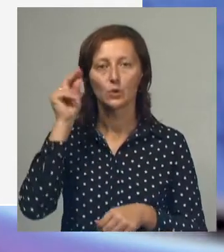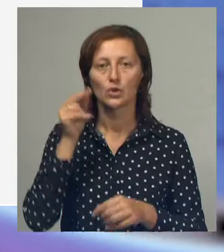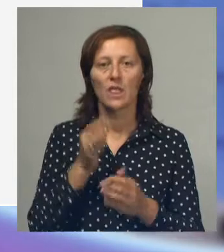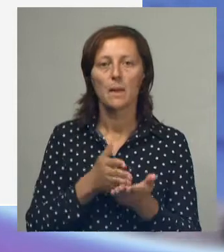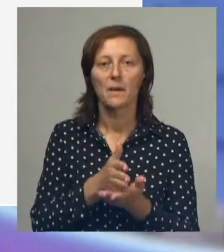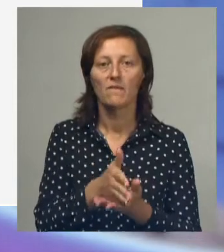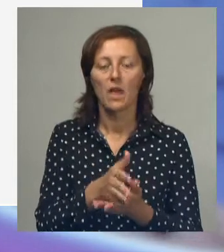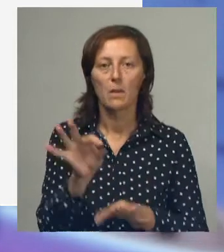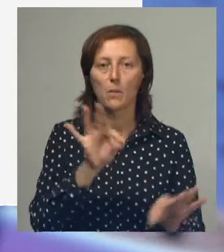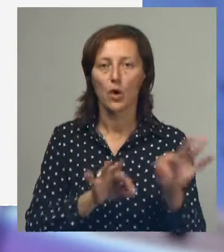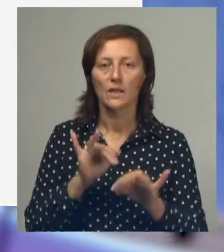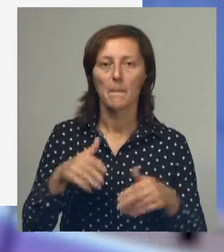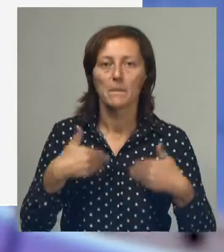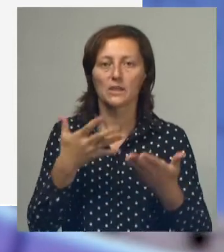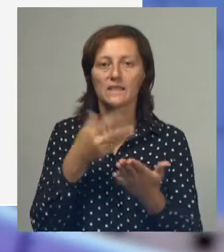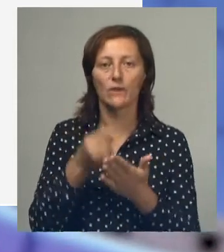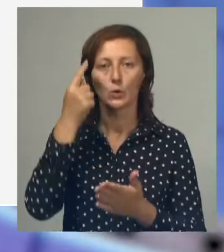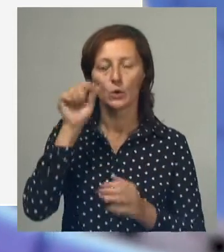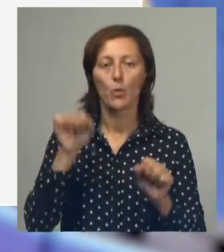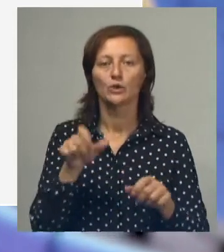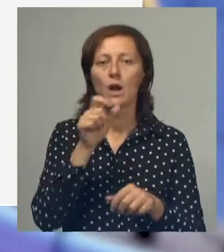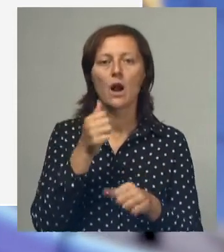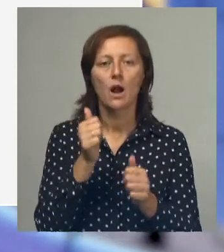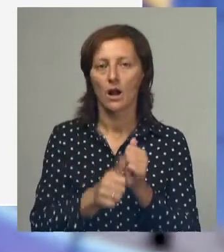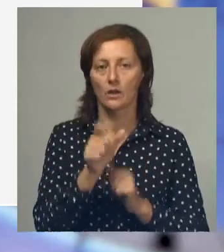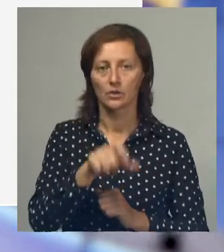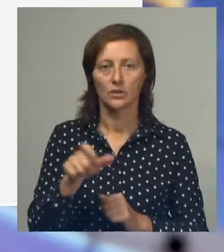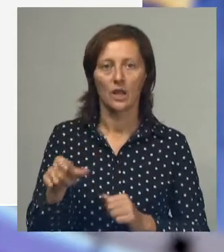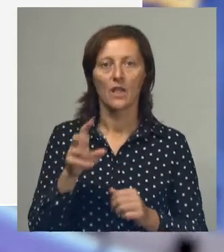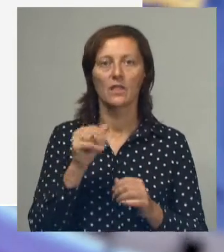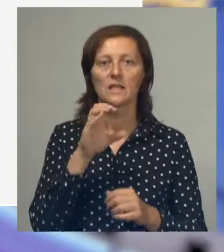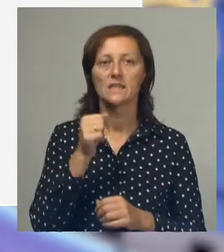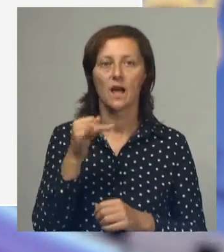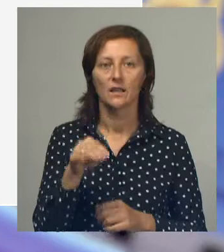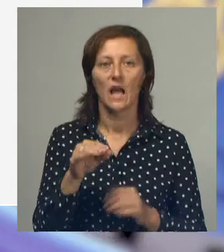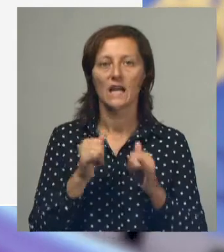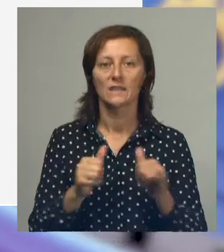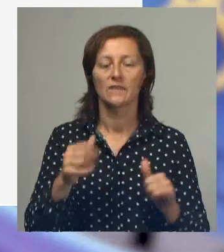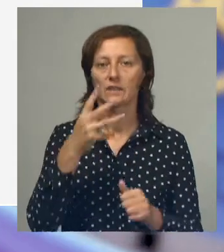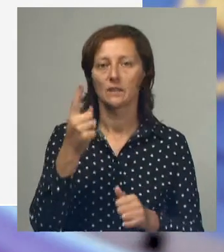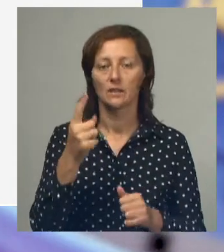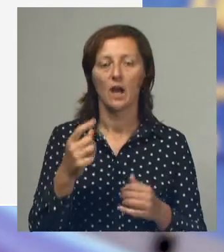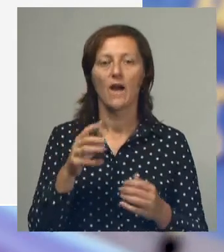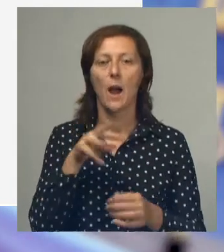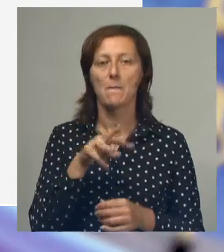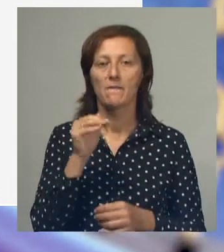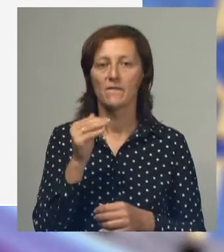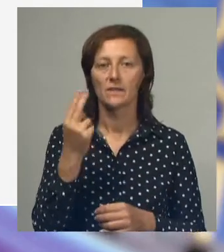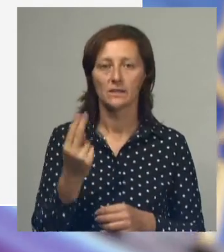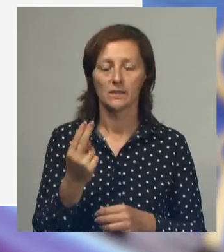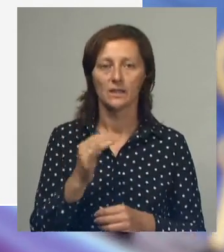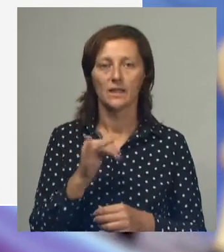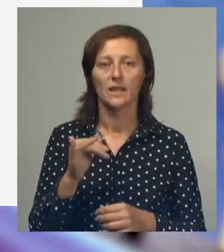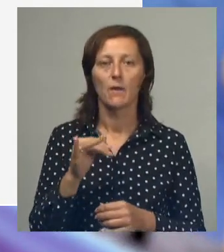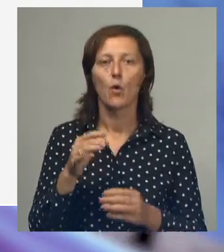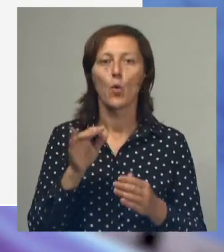проекта или предложить свою идею может каждый на сайте развитие31.рф. Кроме того, в МФЦ и администрациях муниципалитетов